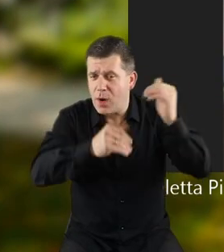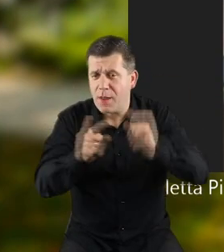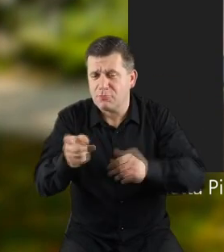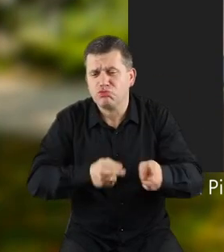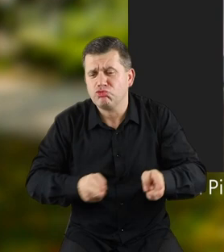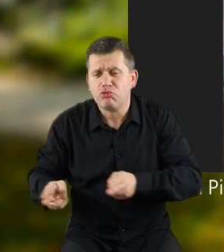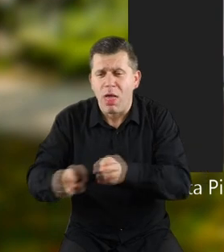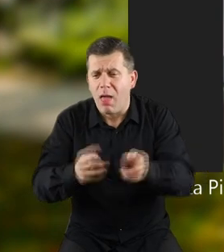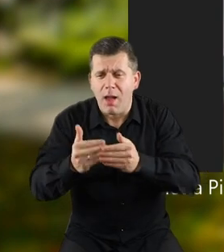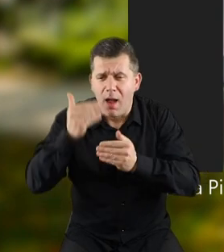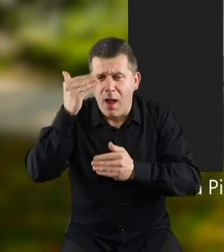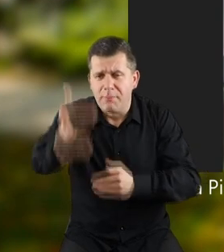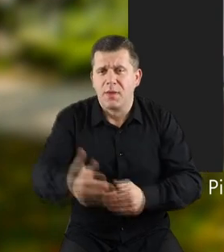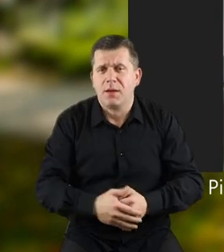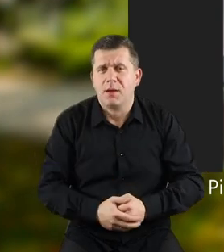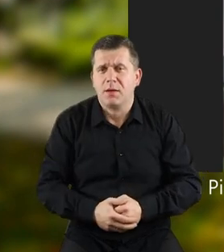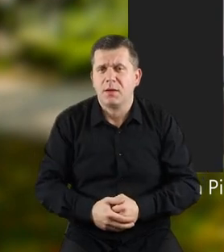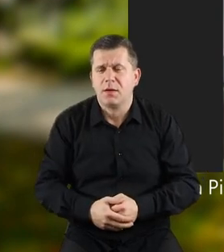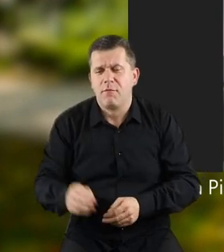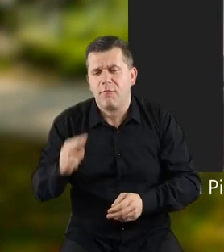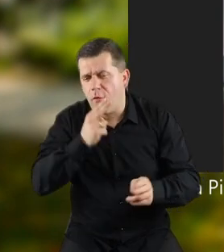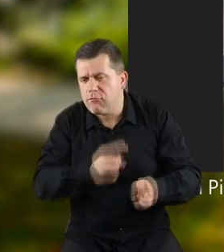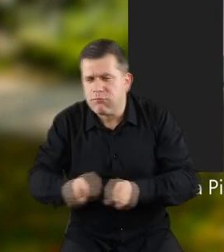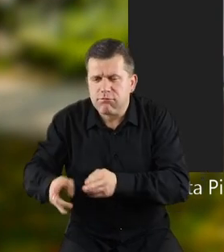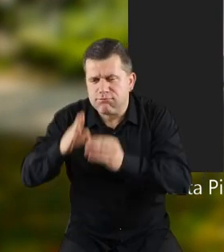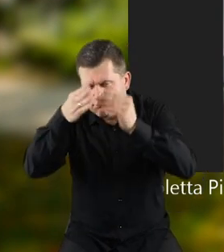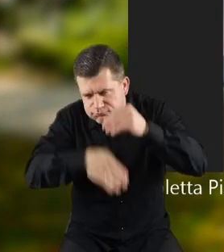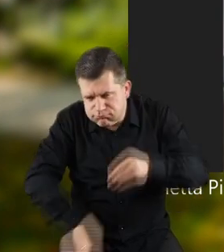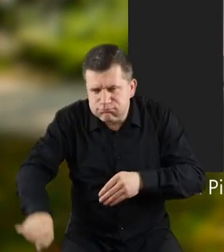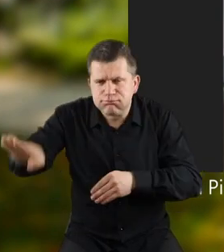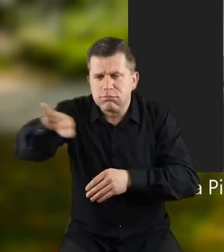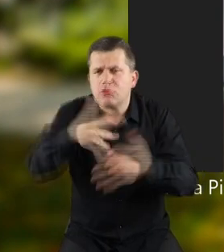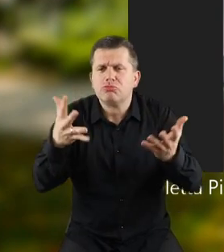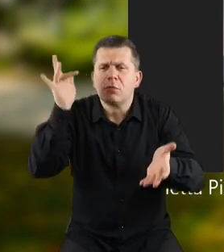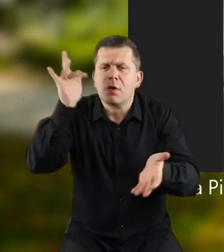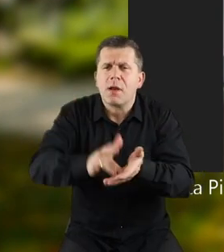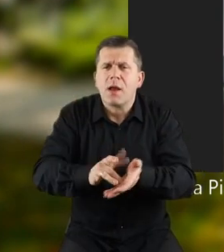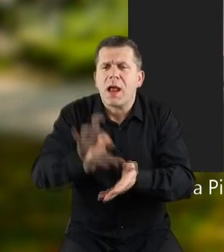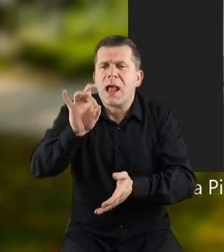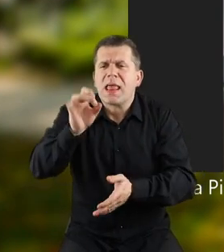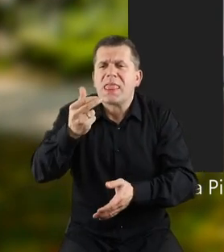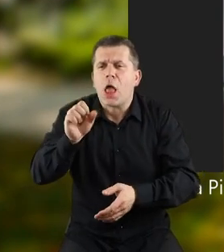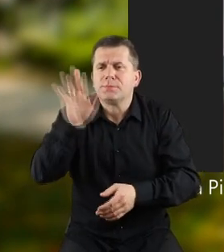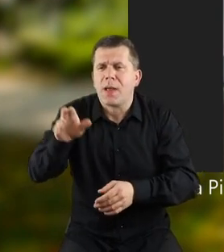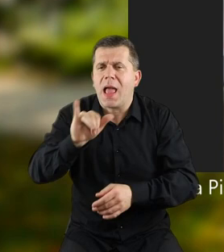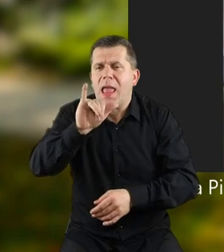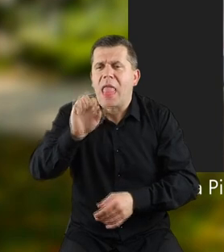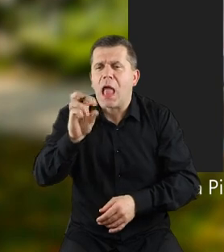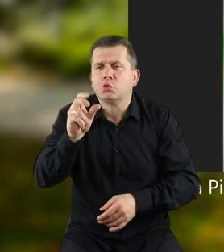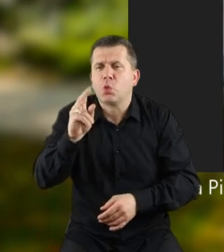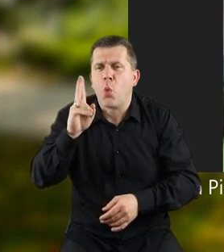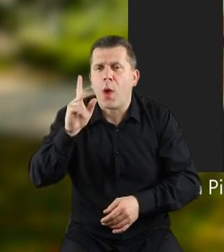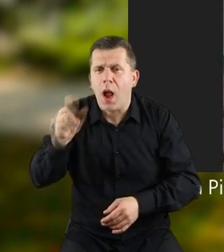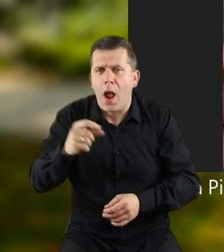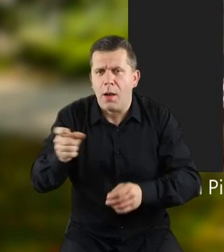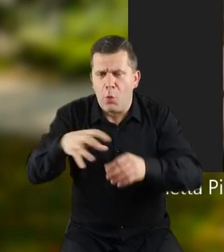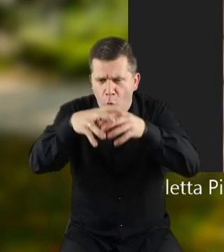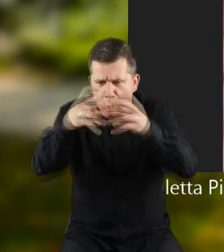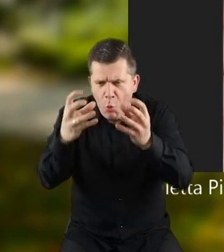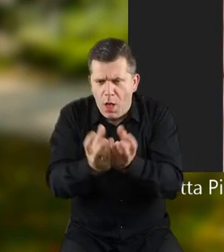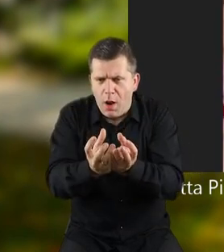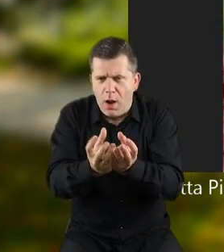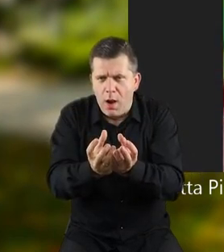rzekami, stromekami, dolinami, gdzieś, gdzie gniazdo maja z kółka, przytoczyła się gdzieś